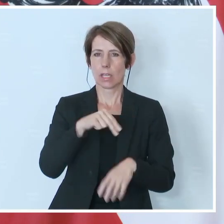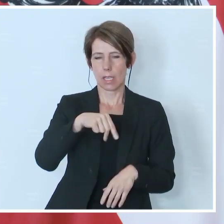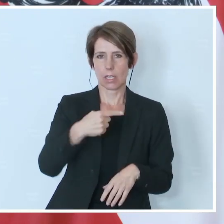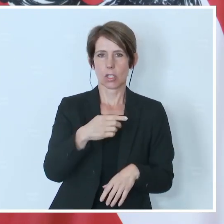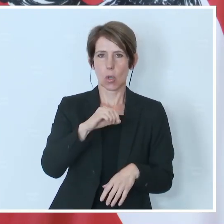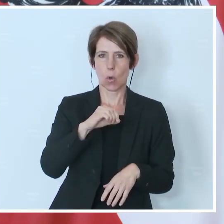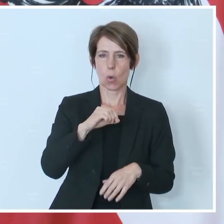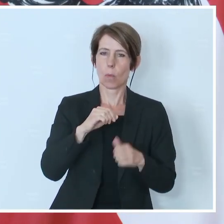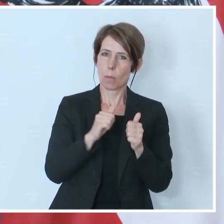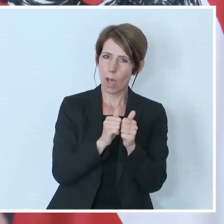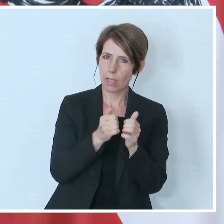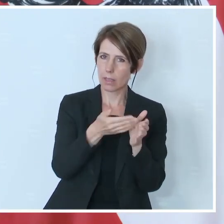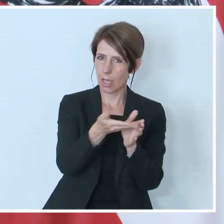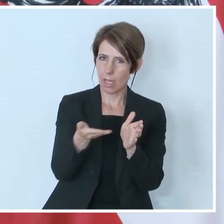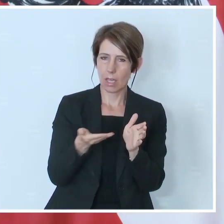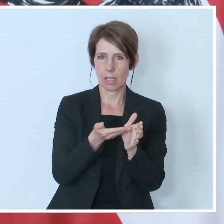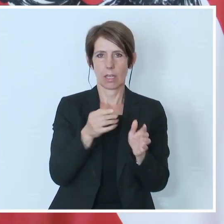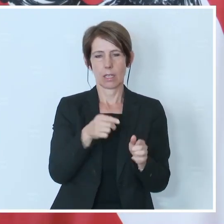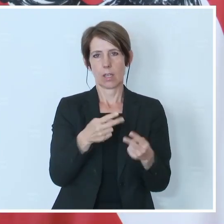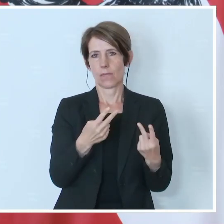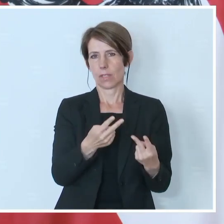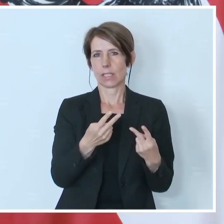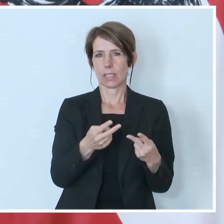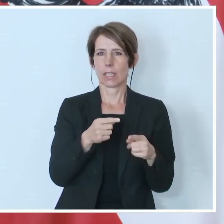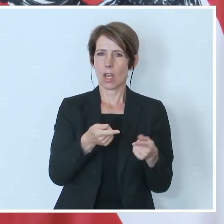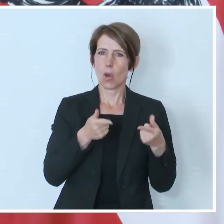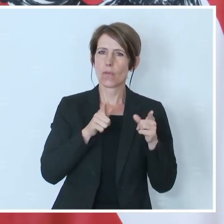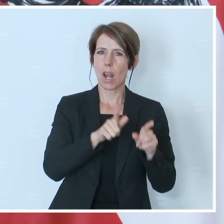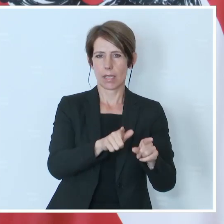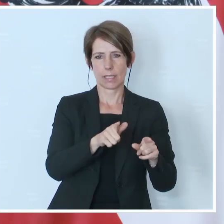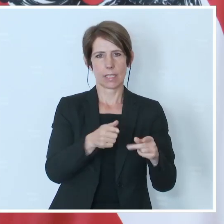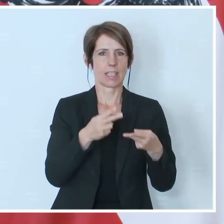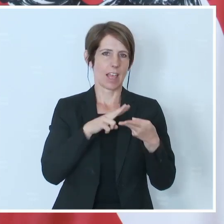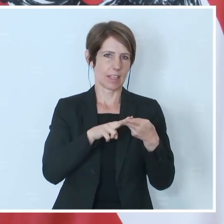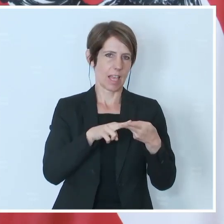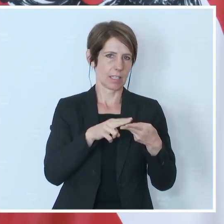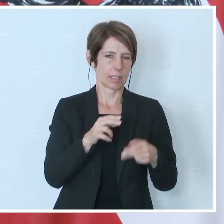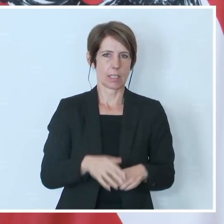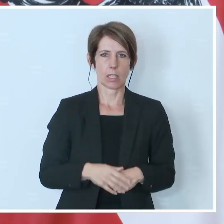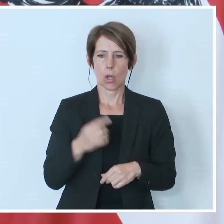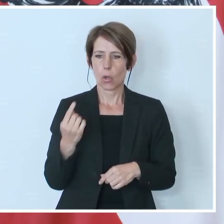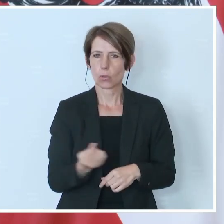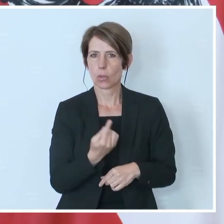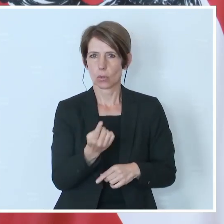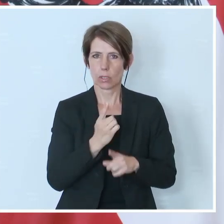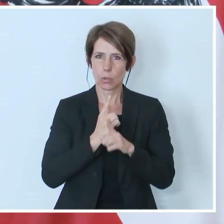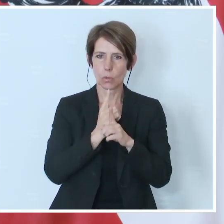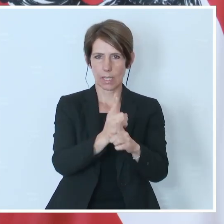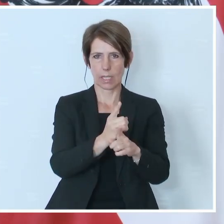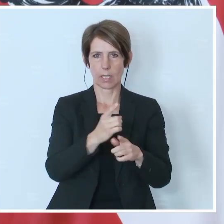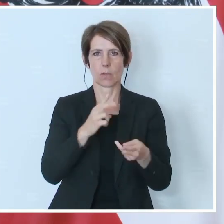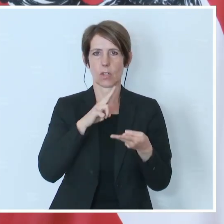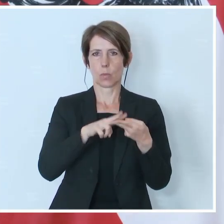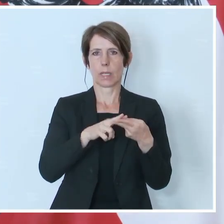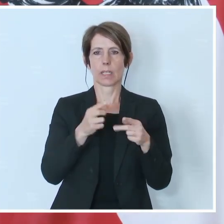und das ist deshalb wichtig, weil die Verlässlichkeit garantieren, weil sie Kontinuität garantieren und weil sie vor